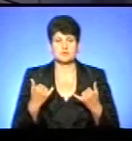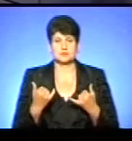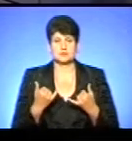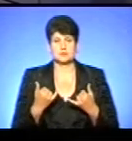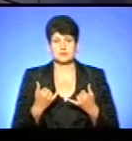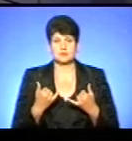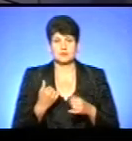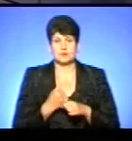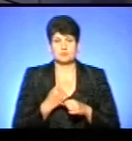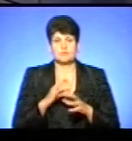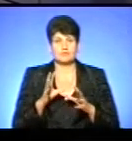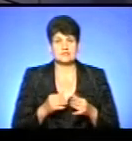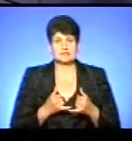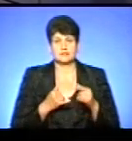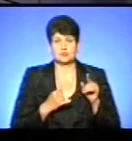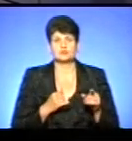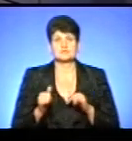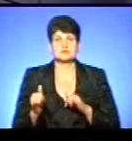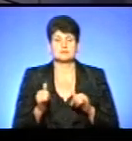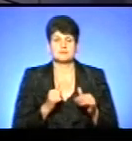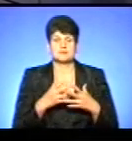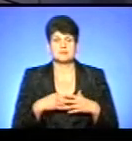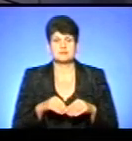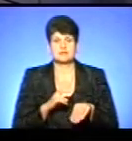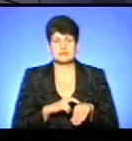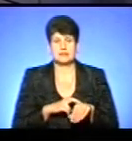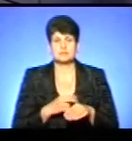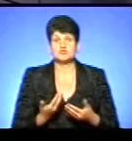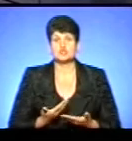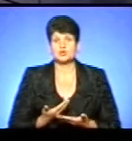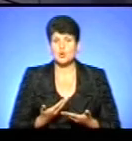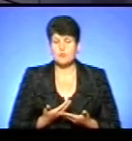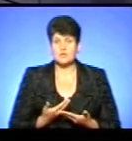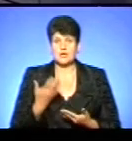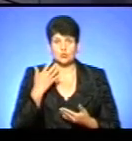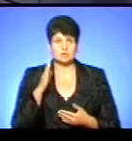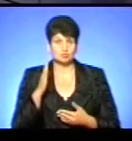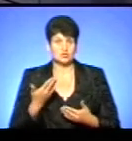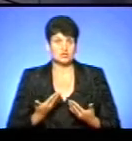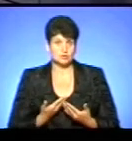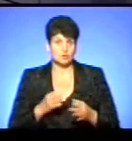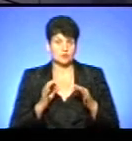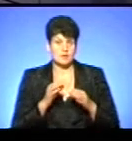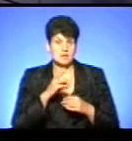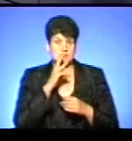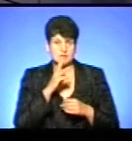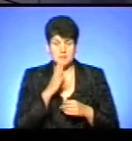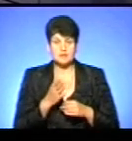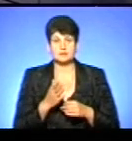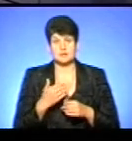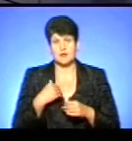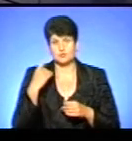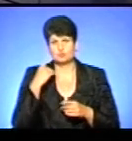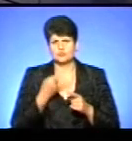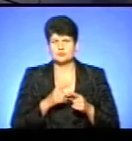робимо все для того, щоб забезпечити якраз сімейних вікарів житлом. І коли буде житло, коли буде нормальна заробітна плата, я думаю, що